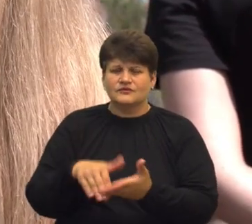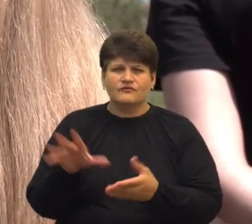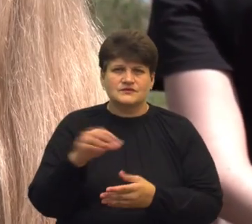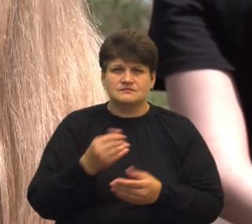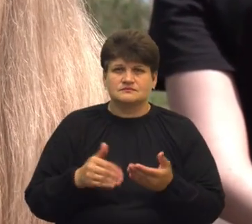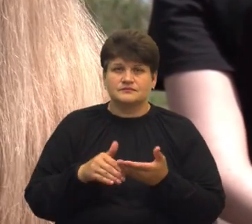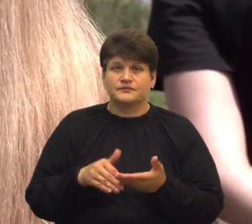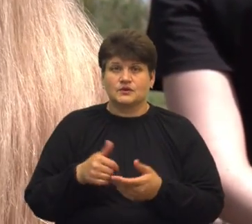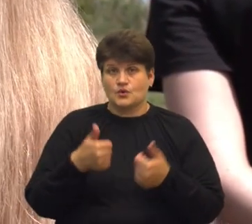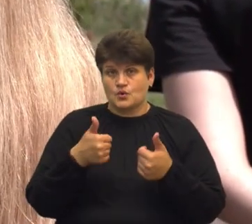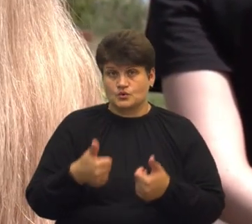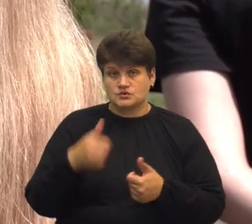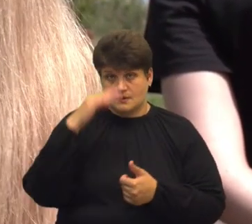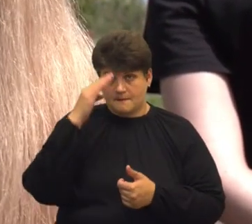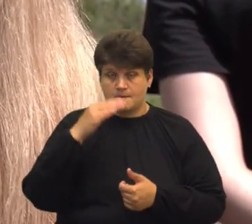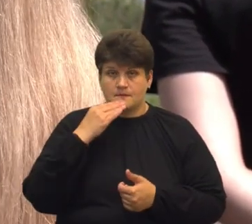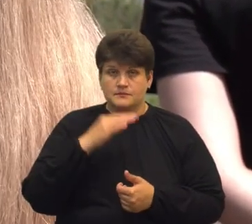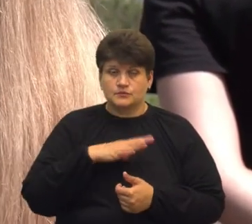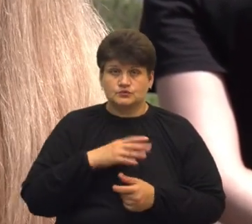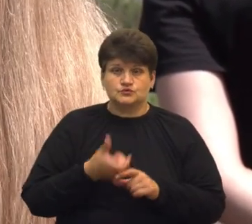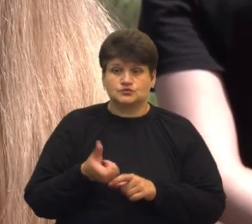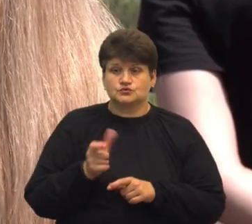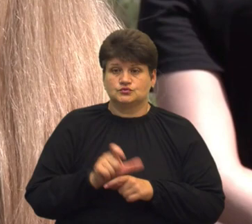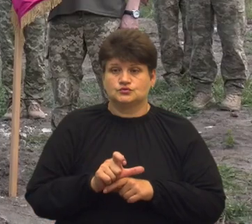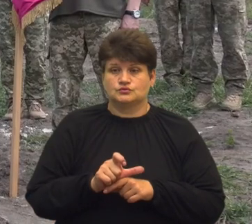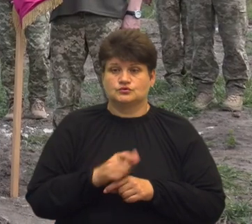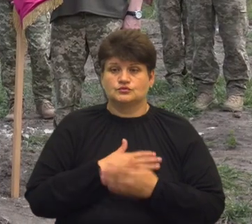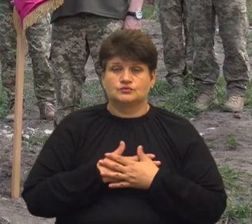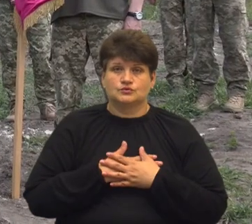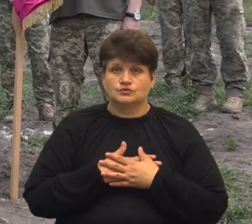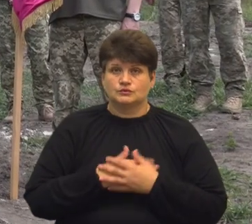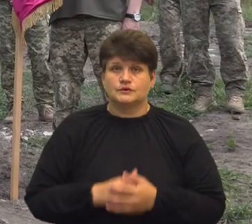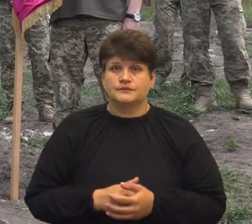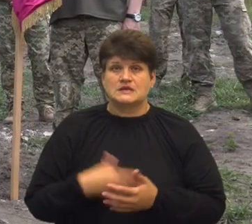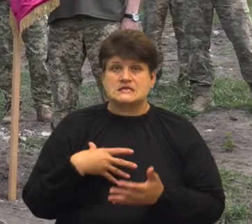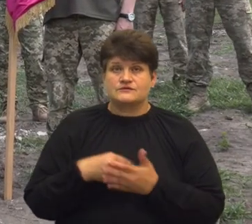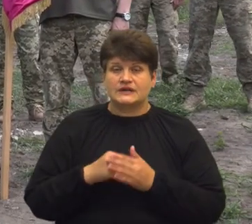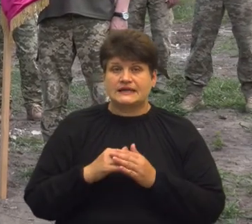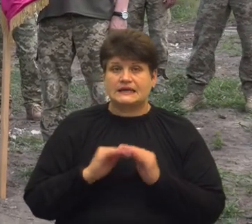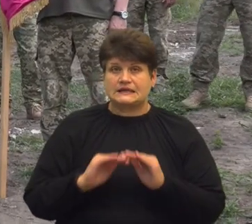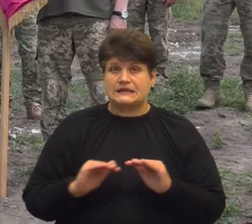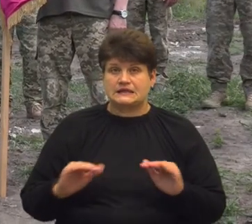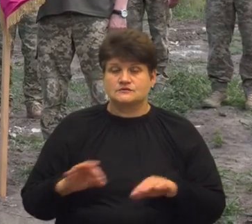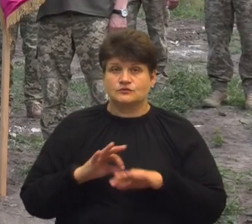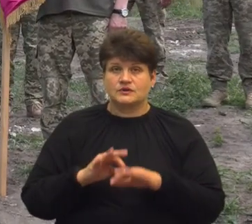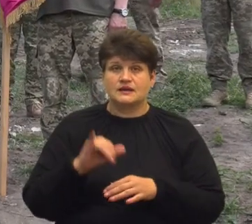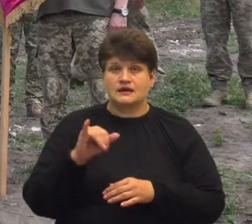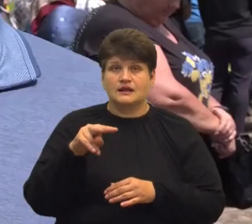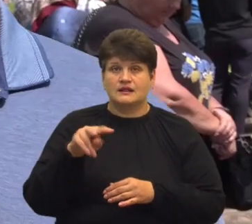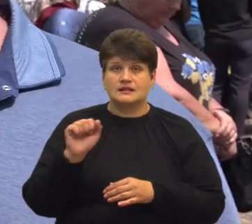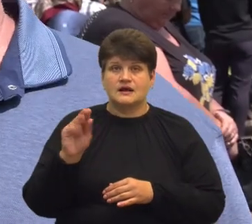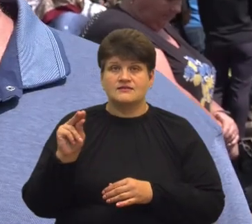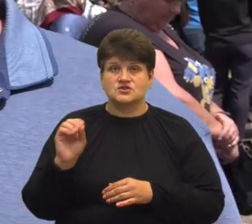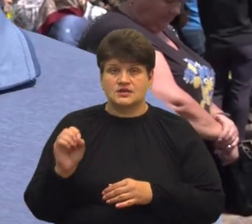Хорошим батьком. Ми його дуже-дуже любимо. Своє дитинство Олег Клим провів у селі Ілавчі Тернопільського